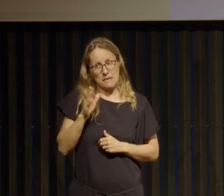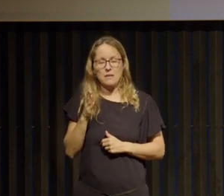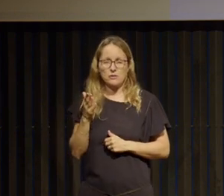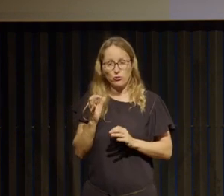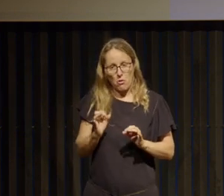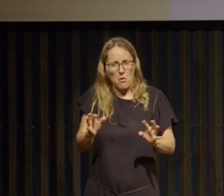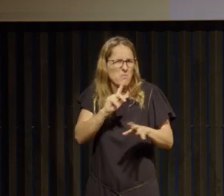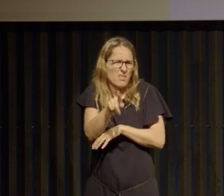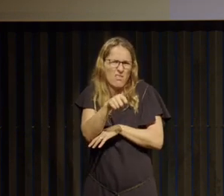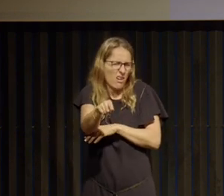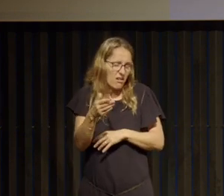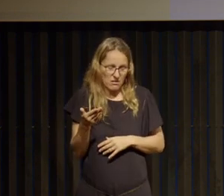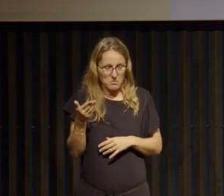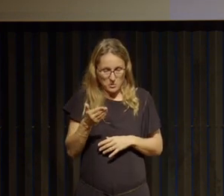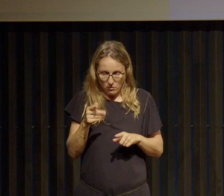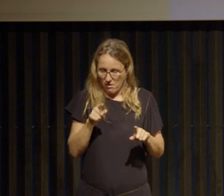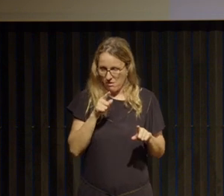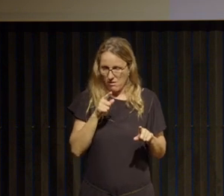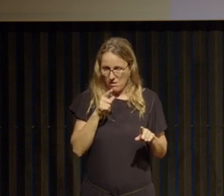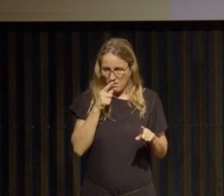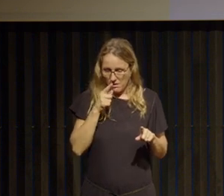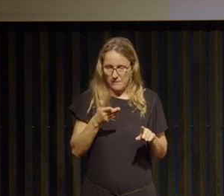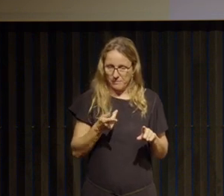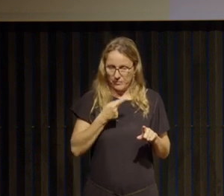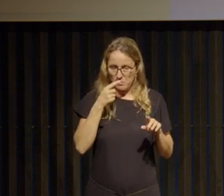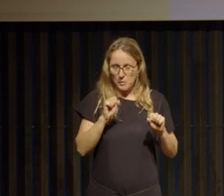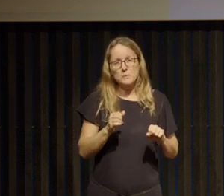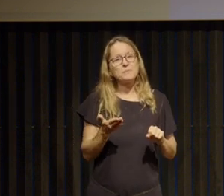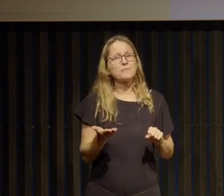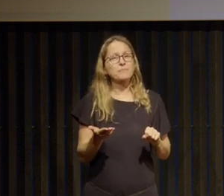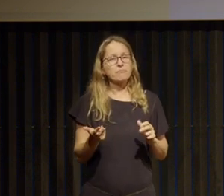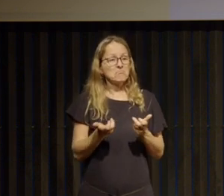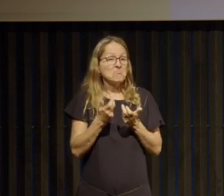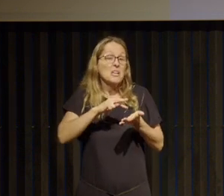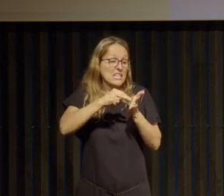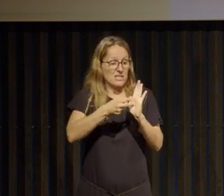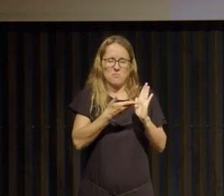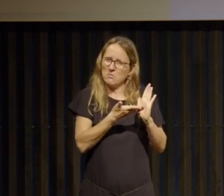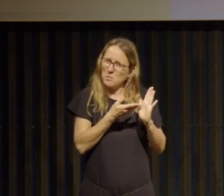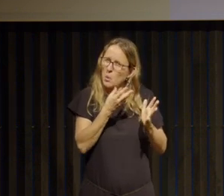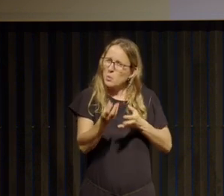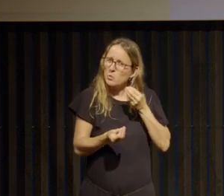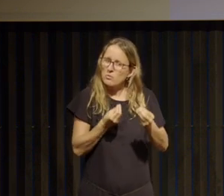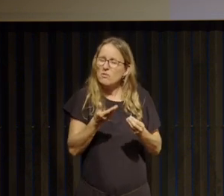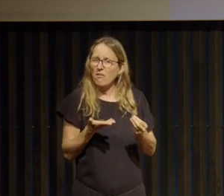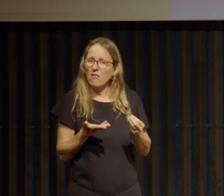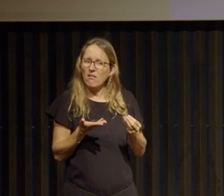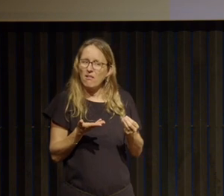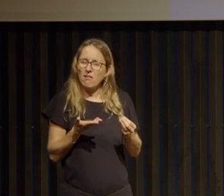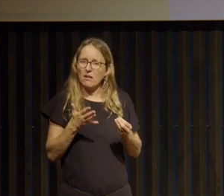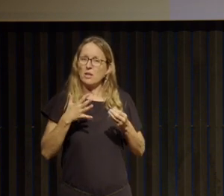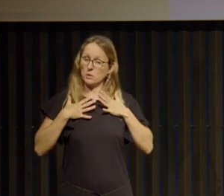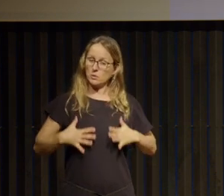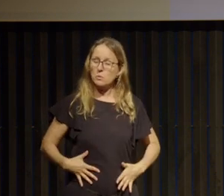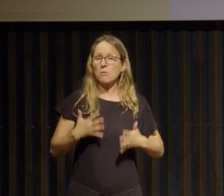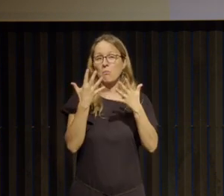un laps de temps normal en fait qui permet aussi de faire la distinction entre ce qui pourrait relever d'un d'un régime et puis ce qui relève vraiment en fait d'un trouble du comportement